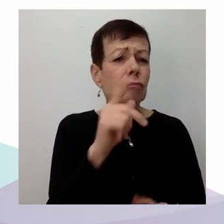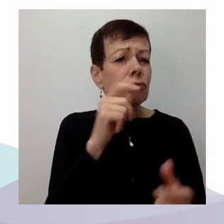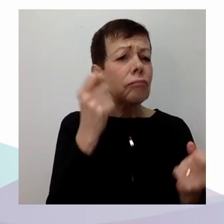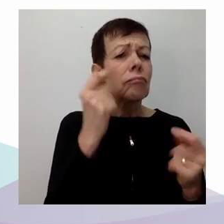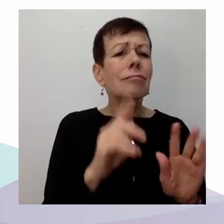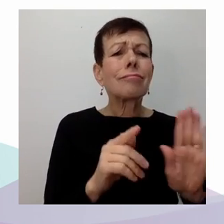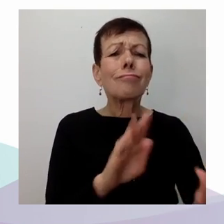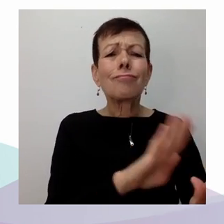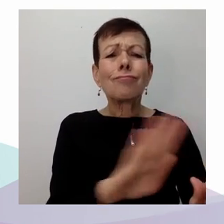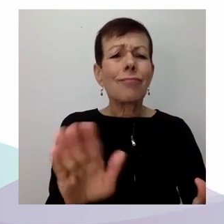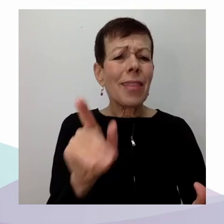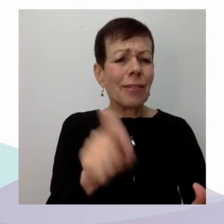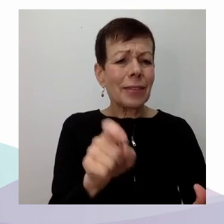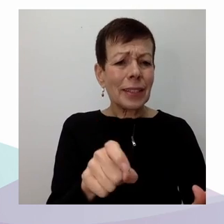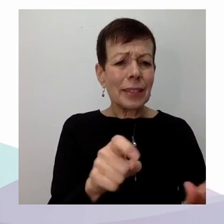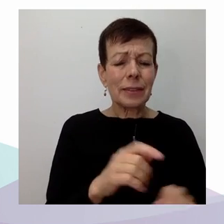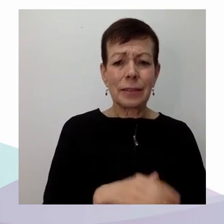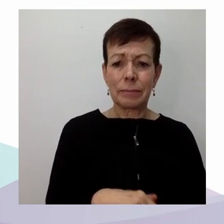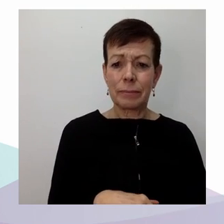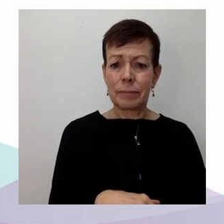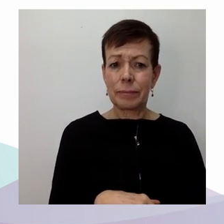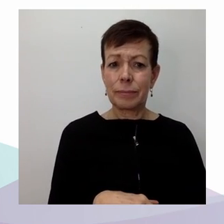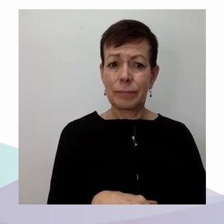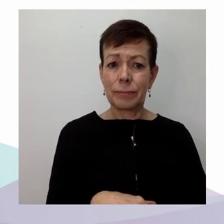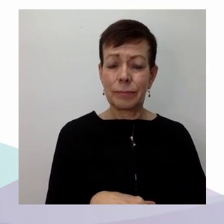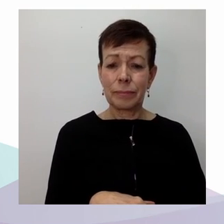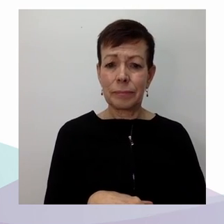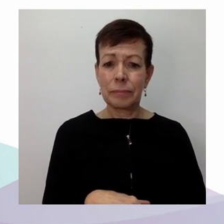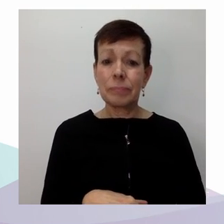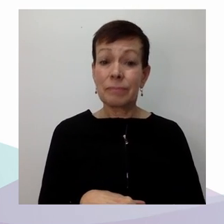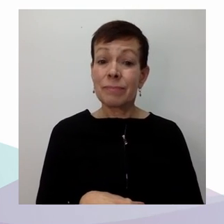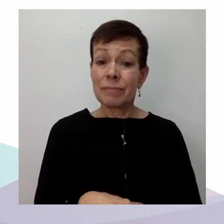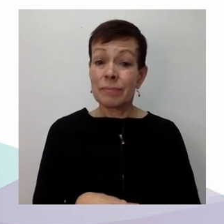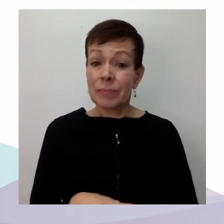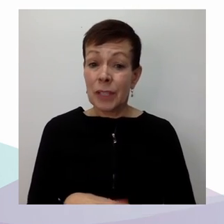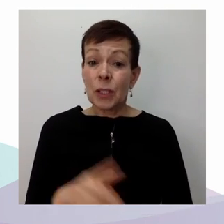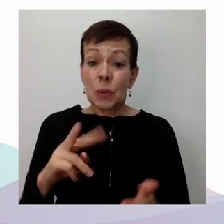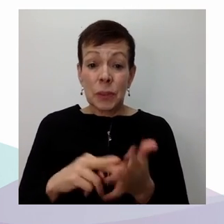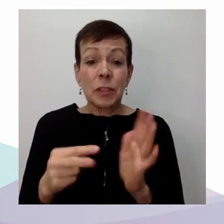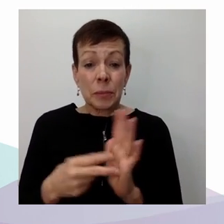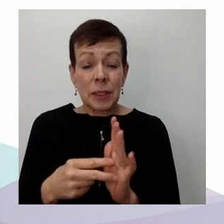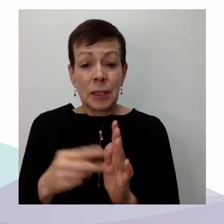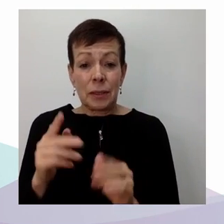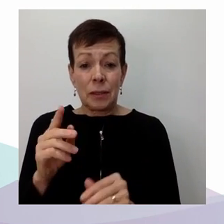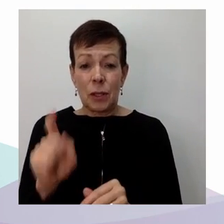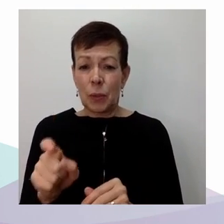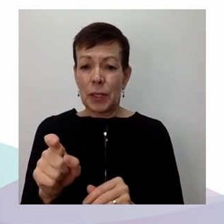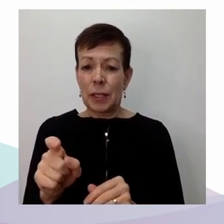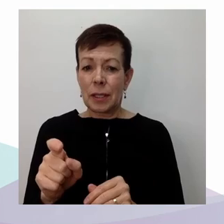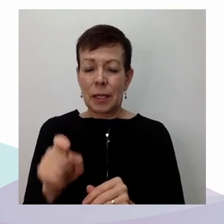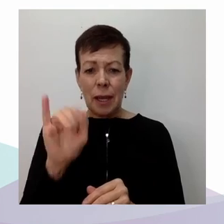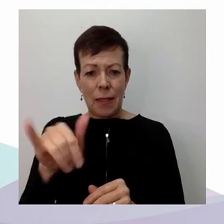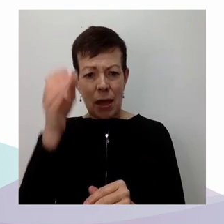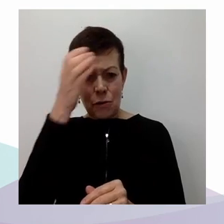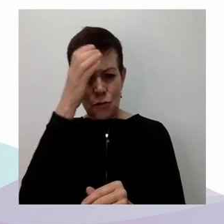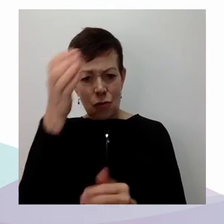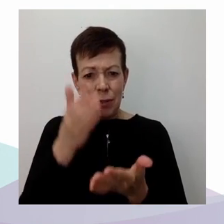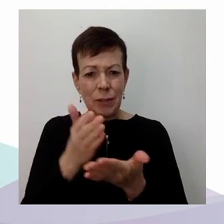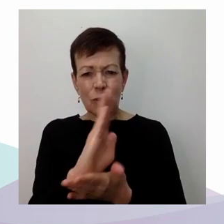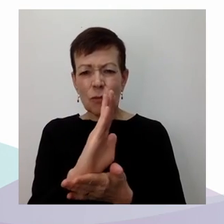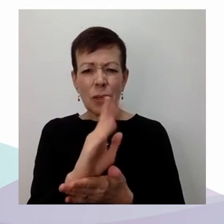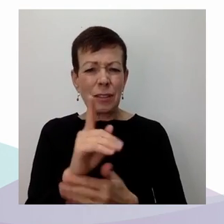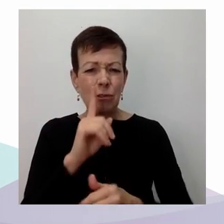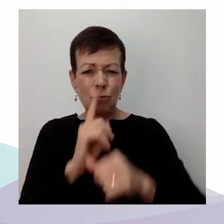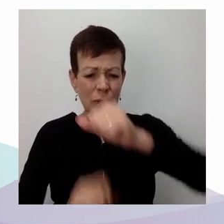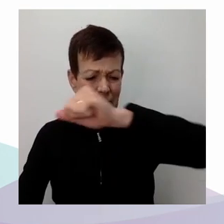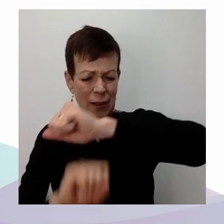conscience des droits, c'est un concept qui est fondamental parce qu'on estime que c'est